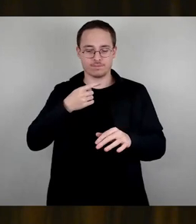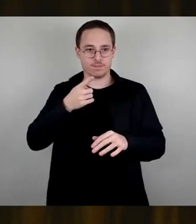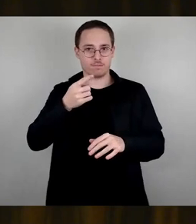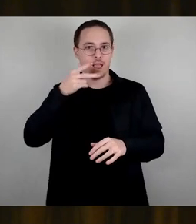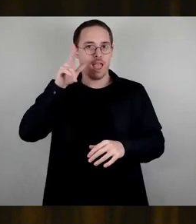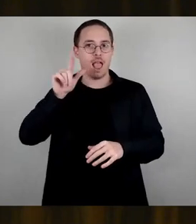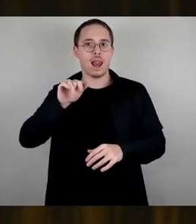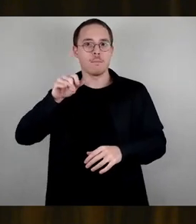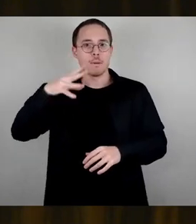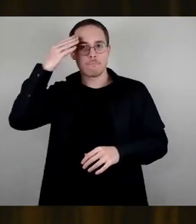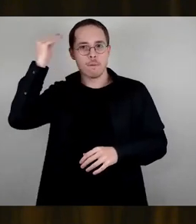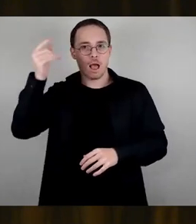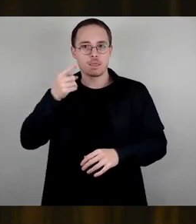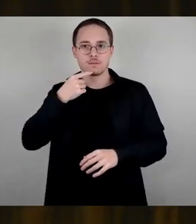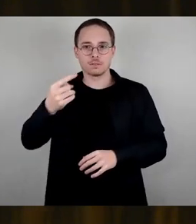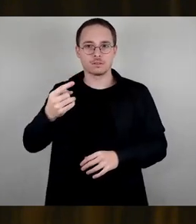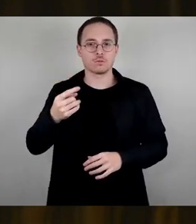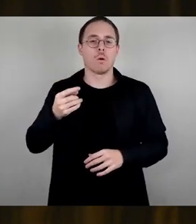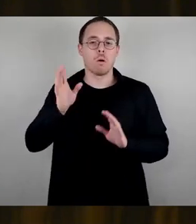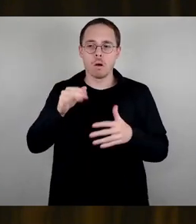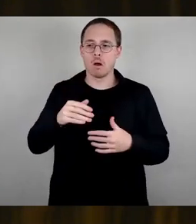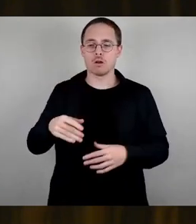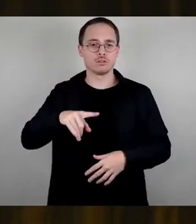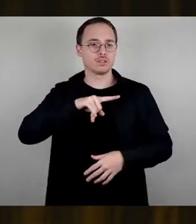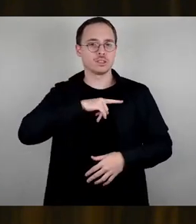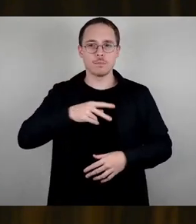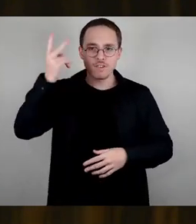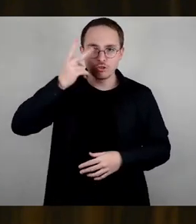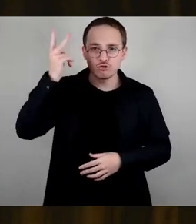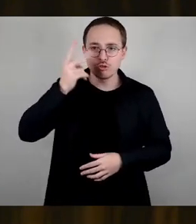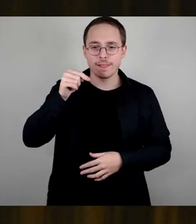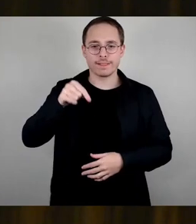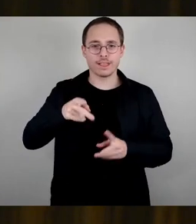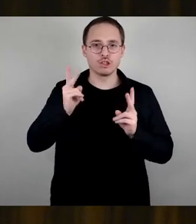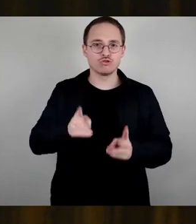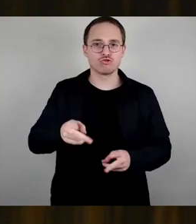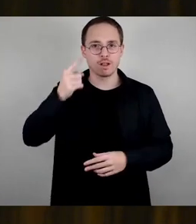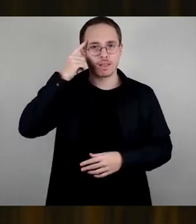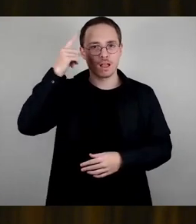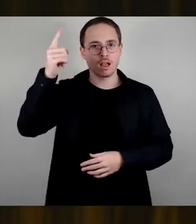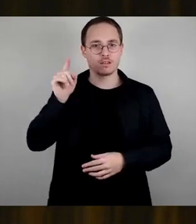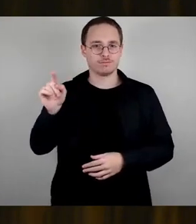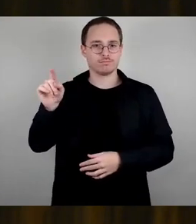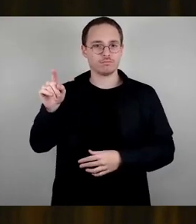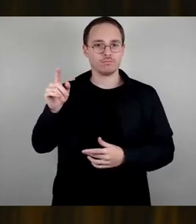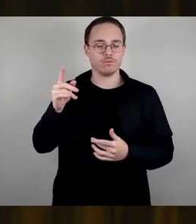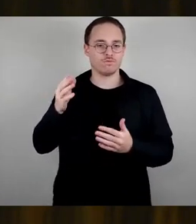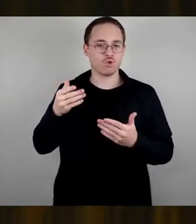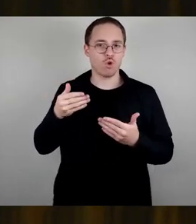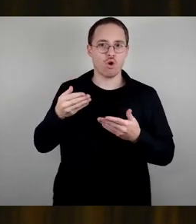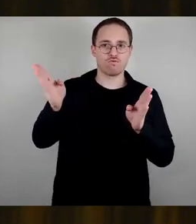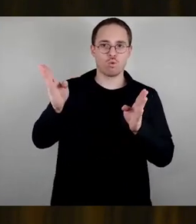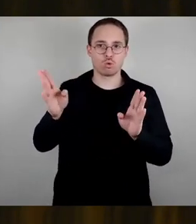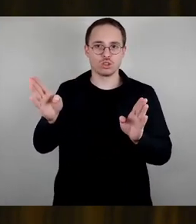eine scheinbare Selbstverständlichkeit dargestellt hat, nämlich, dass der Stadtrat die wesentliche Veränderung, Eröffnung oder Schließung in der